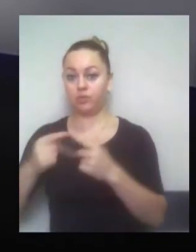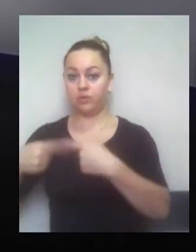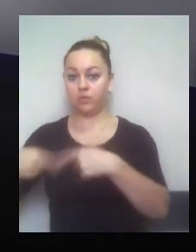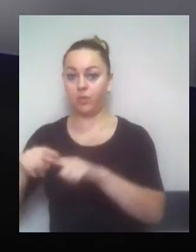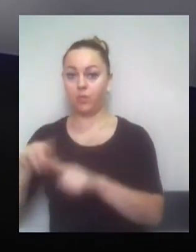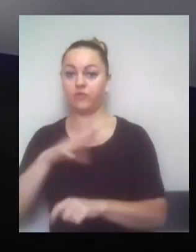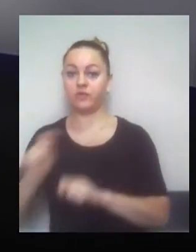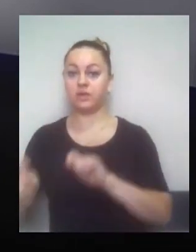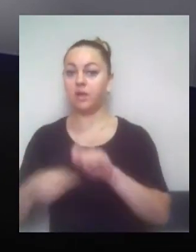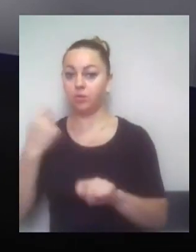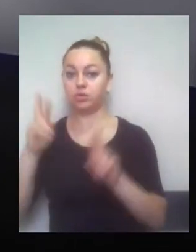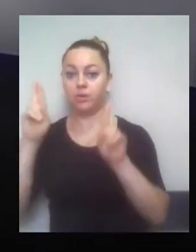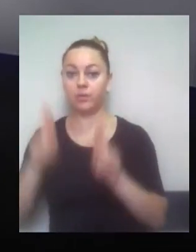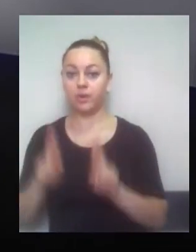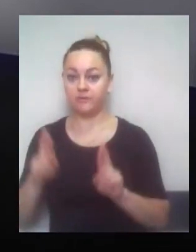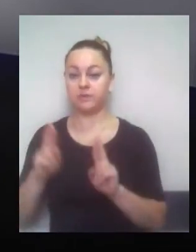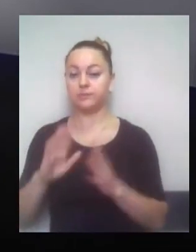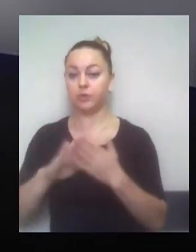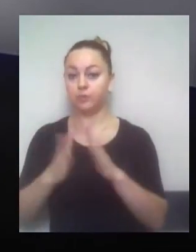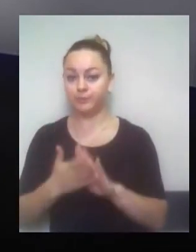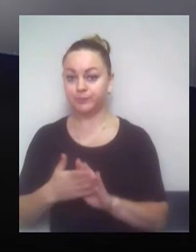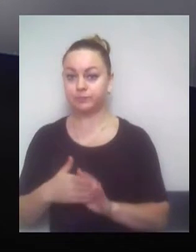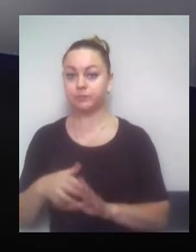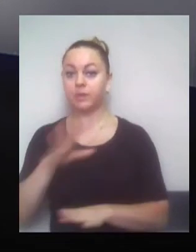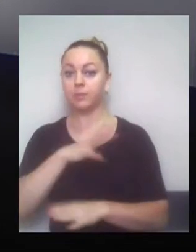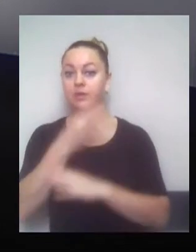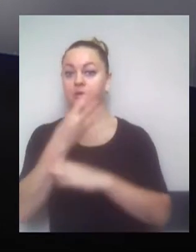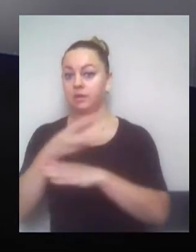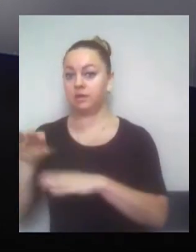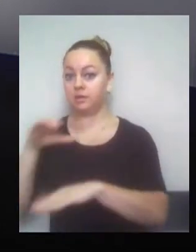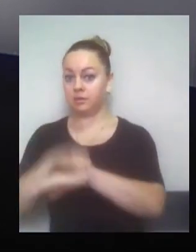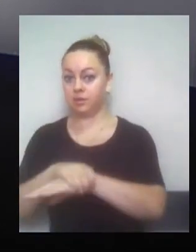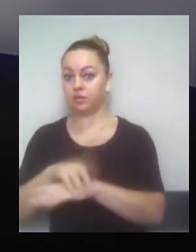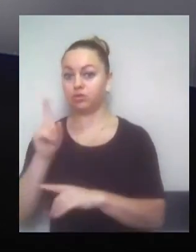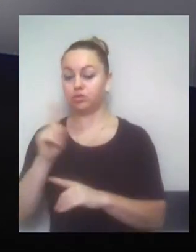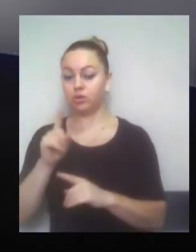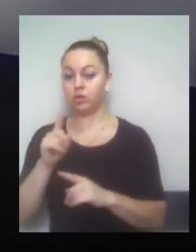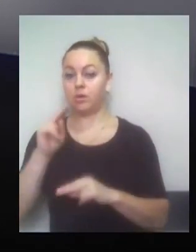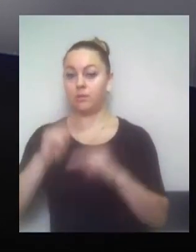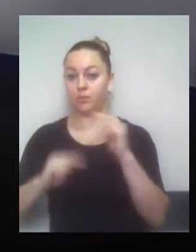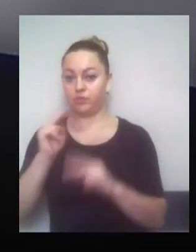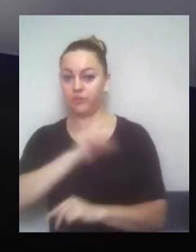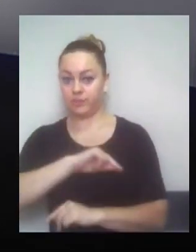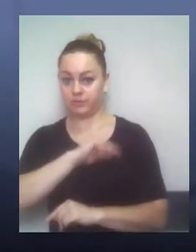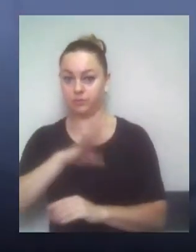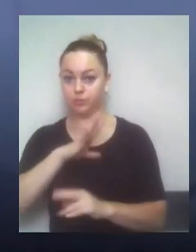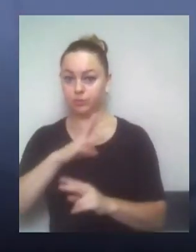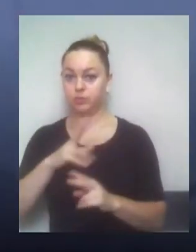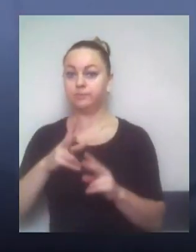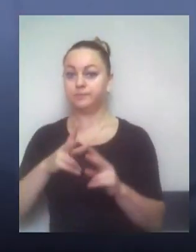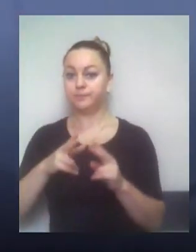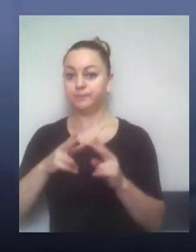які правила? Була видеосйомка, де строїти срезали несколько, наприклад, веток платанов, які